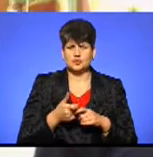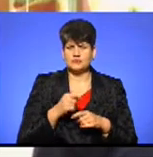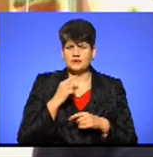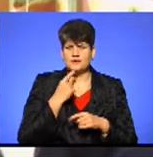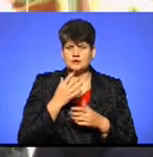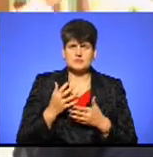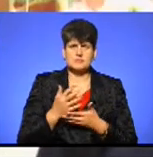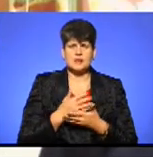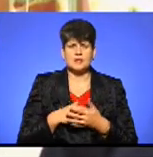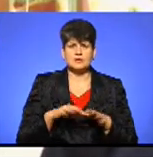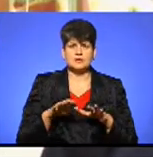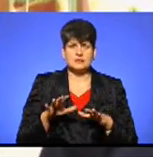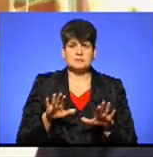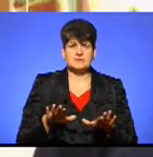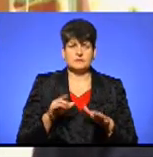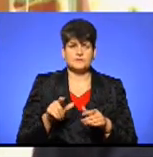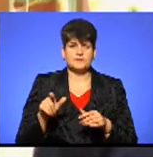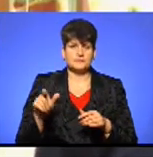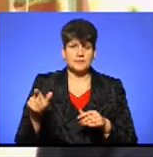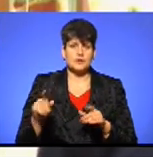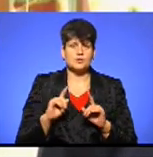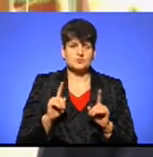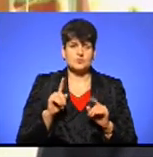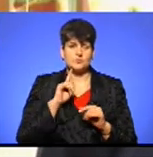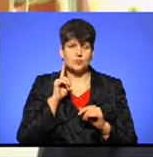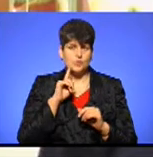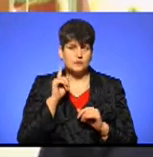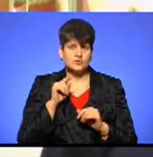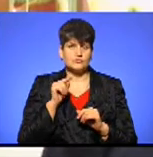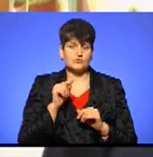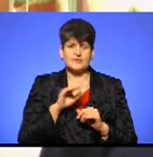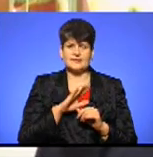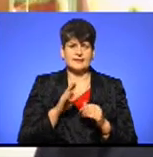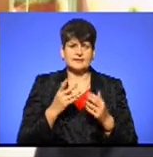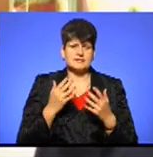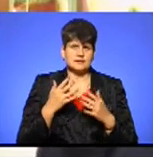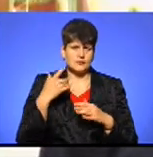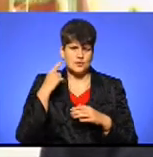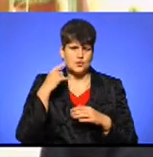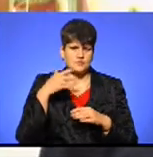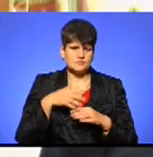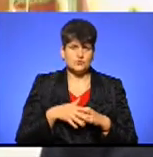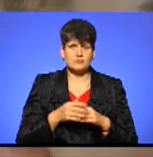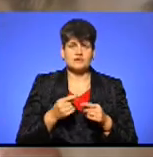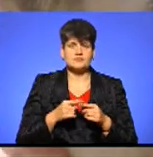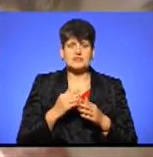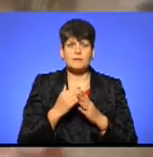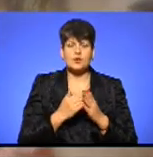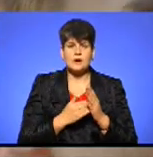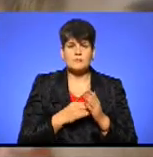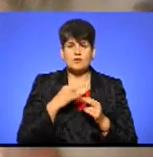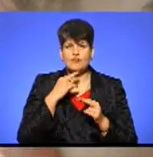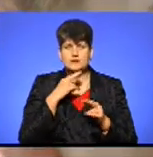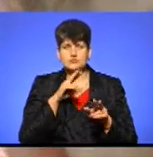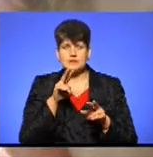збирати голоси місцевих жителів, особливо молоді, оскільки вони не настільки усвідомлені в таких програмах. Ми уважно